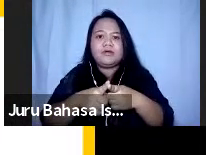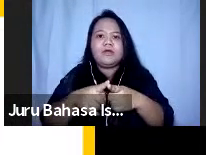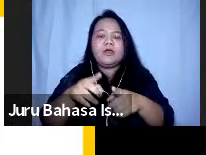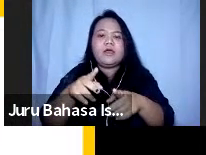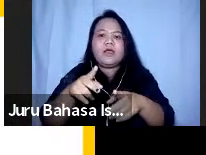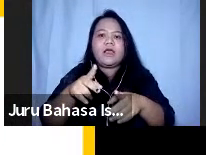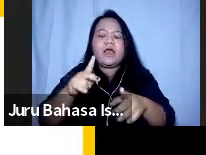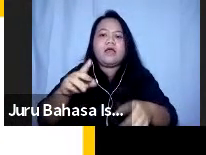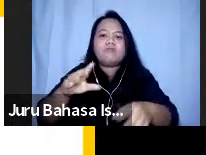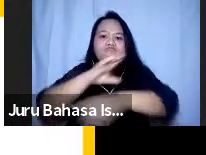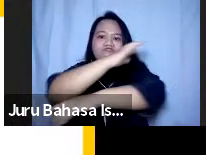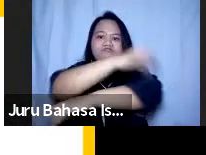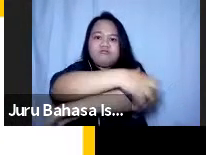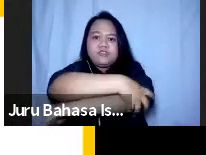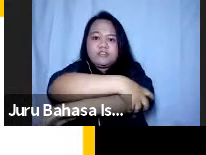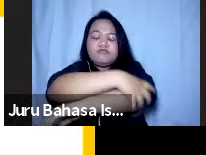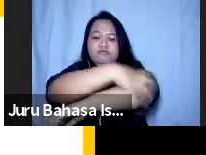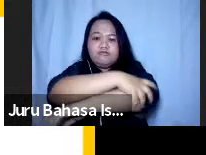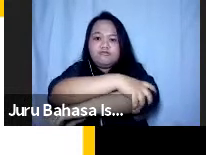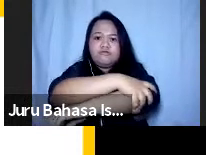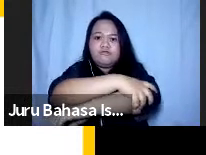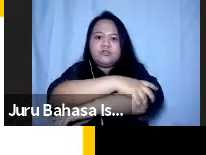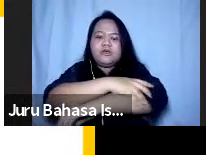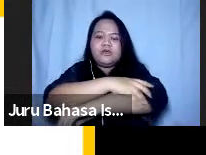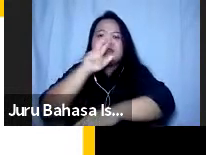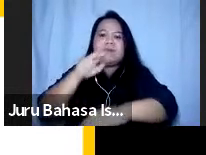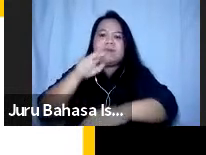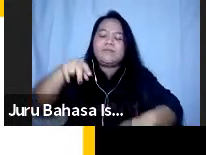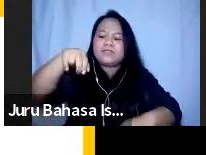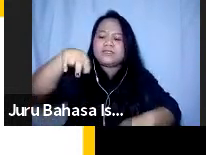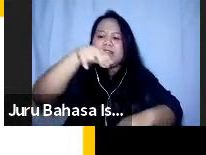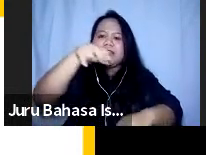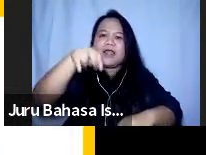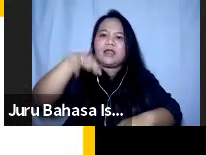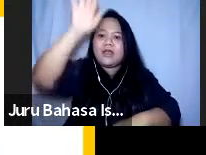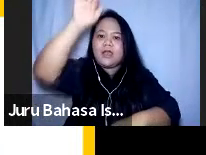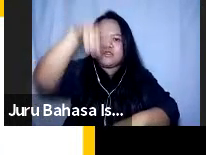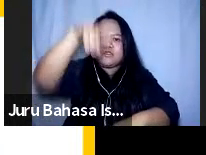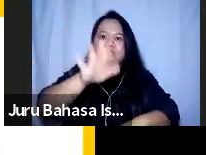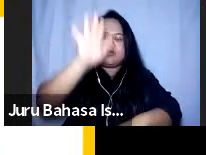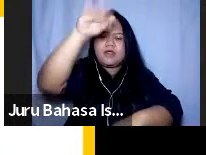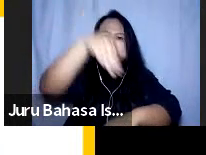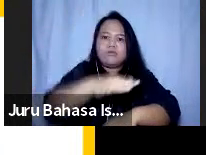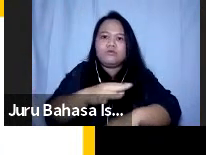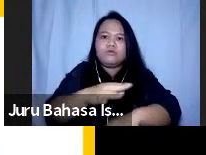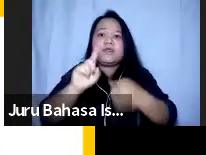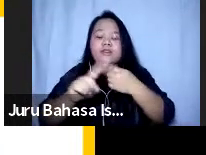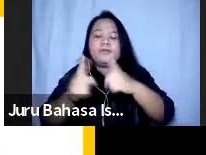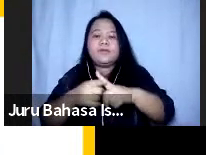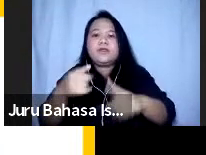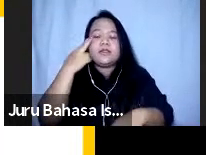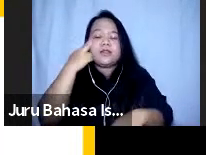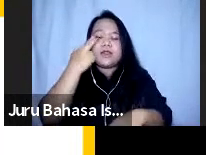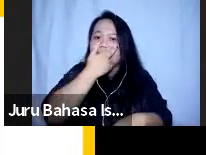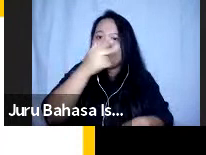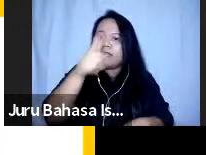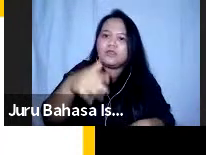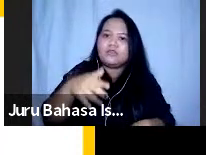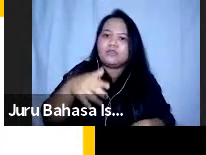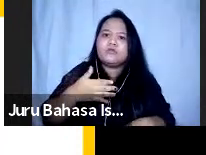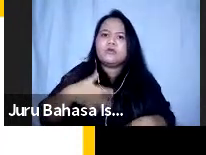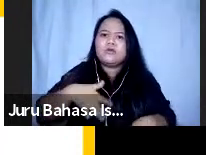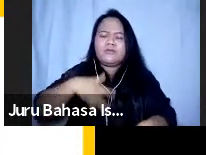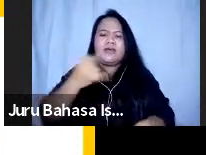karena ketika kita sedang berjalan naik turun teman-teman di fabel netra ini akan terasa